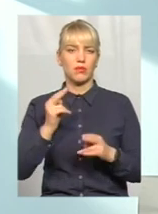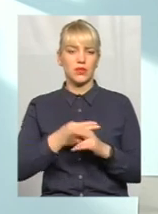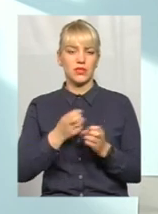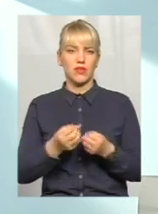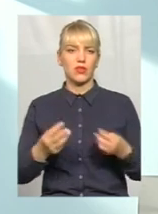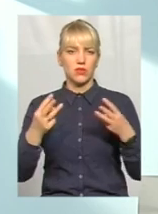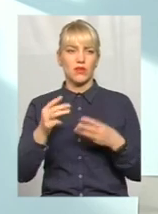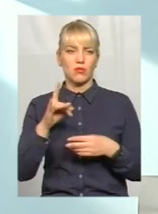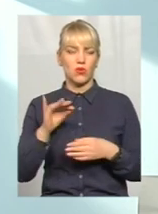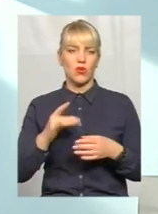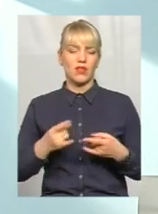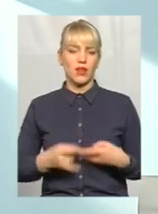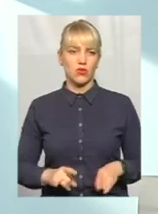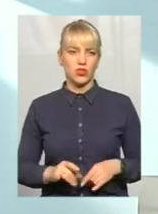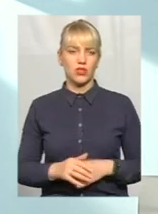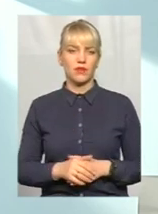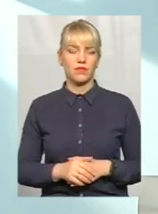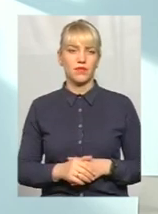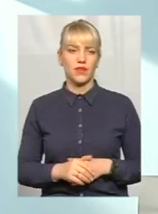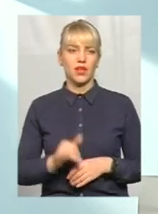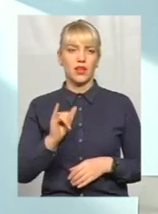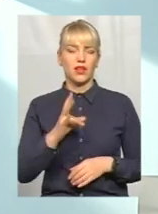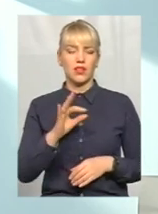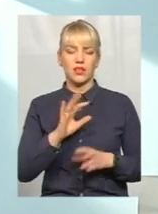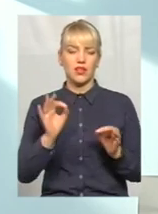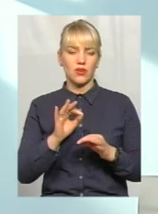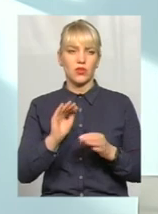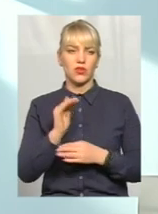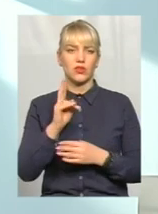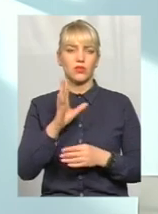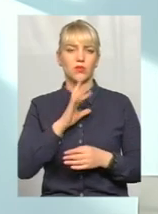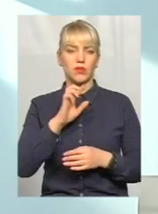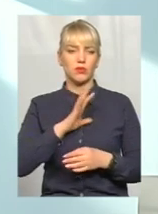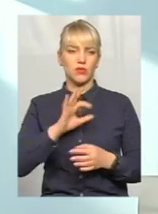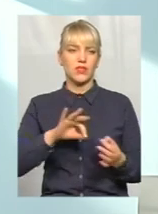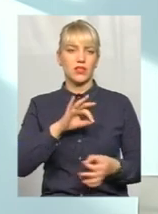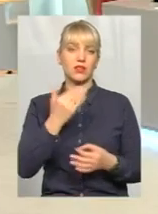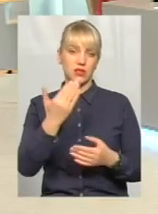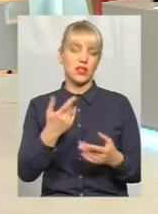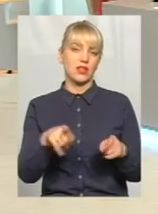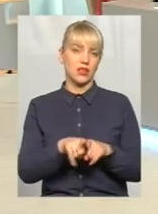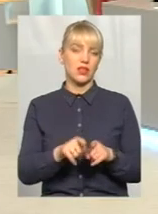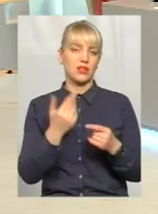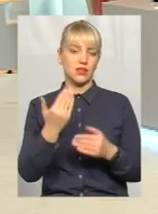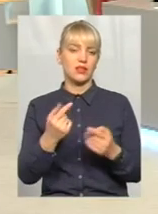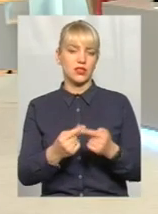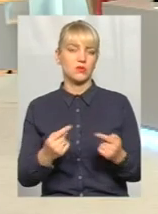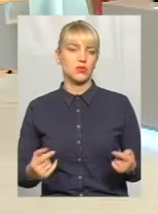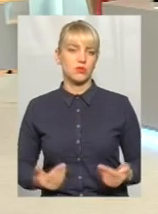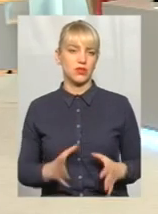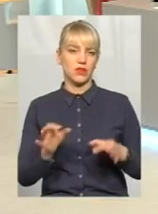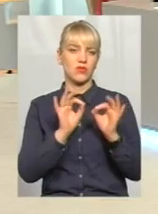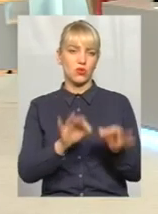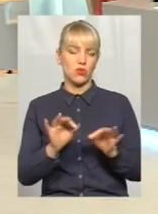народження, не було, мається на увазі, і жодної дитини, яка би була сиротою. Це їх спосіб життя, все нормально,